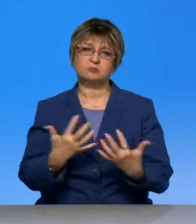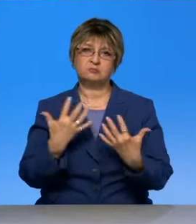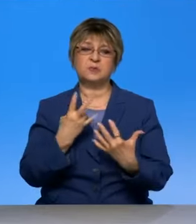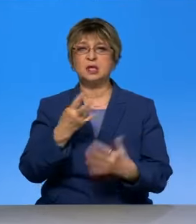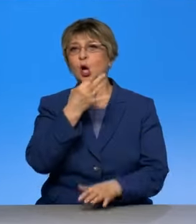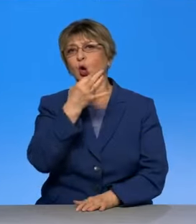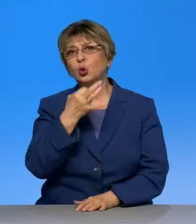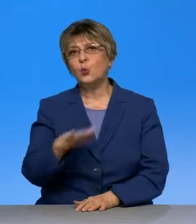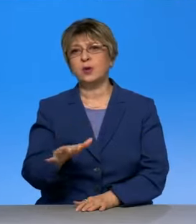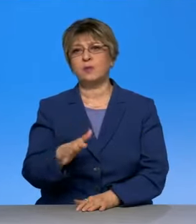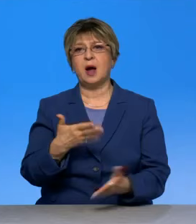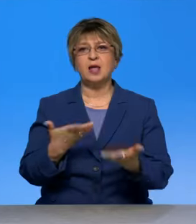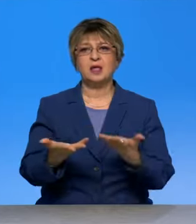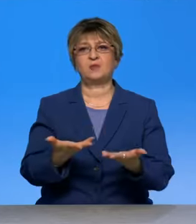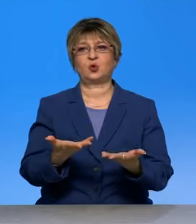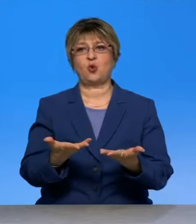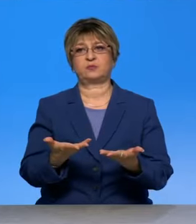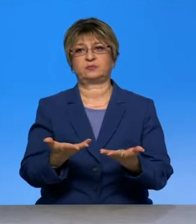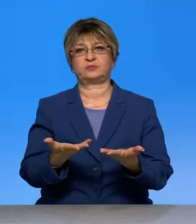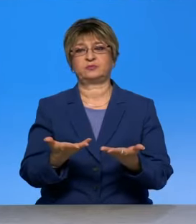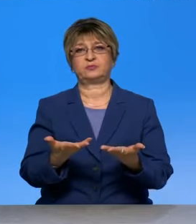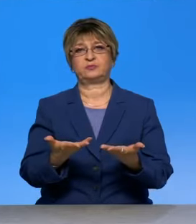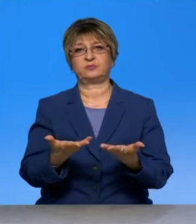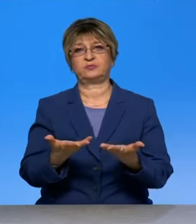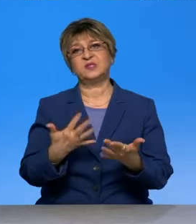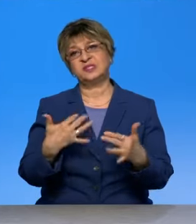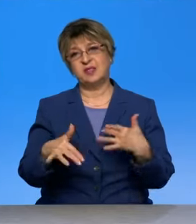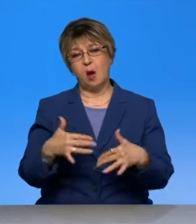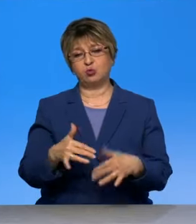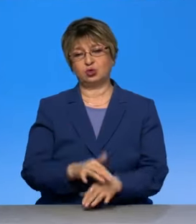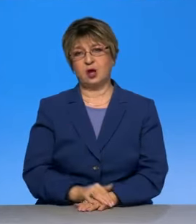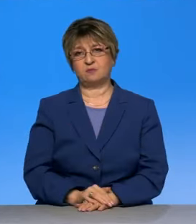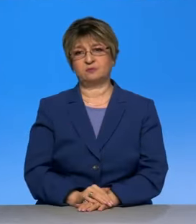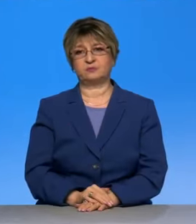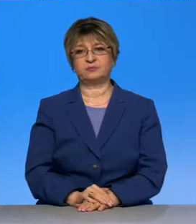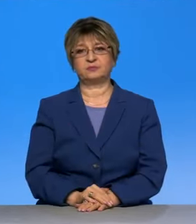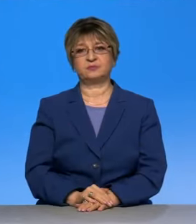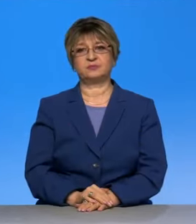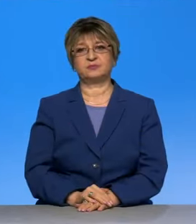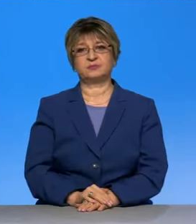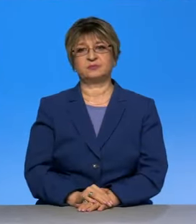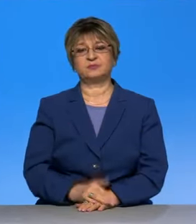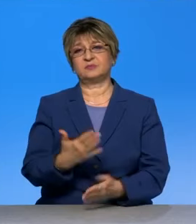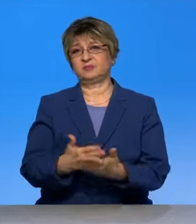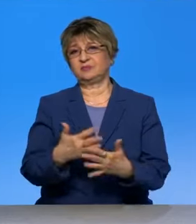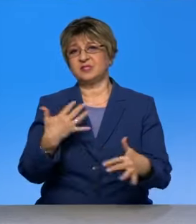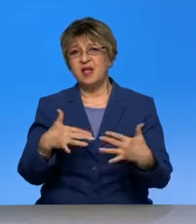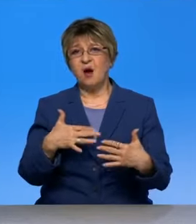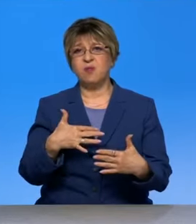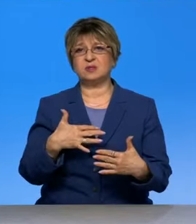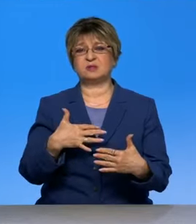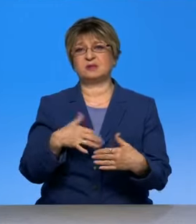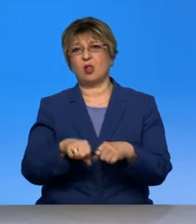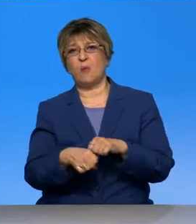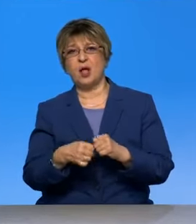любым каким-то, так скажем, слабостям, к любым ощущениям недомогания. Поэтому лучше